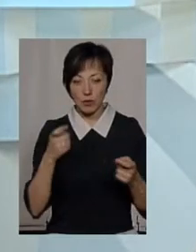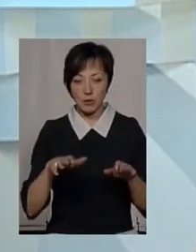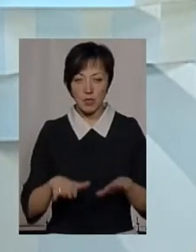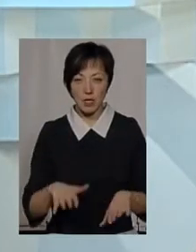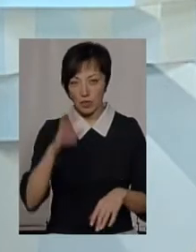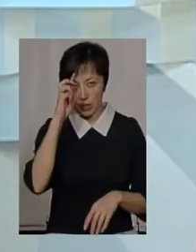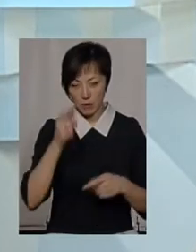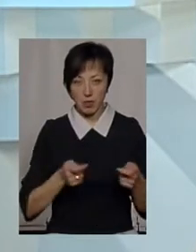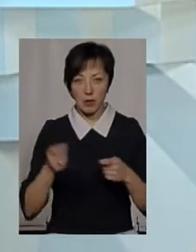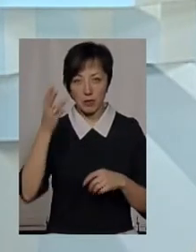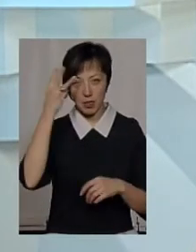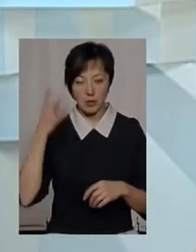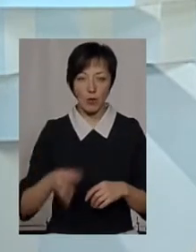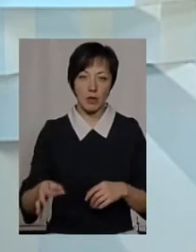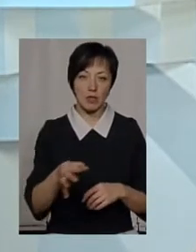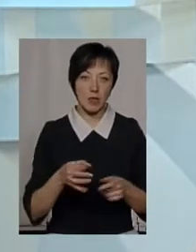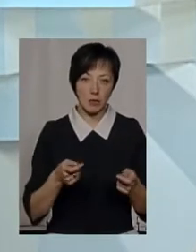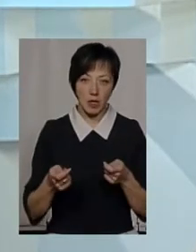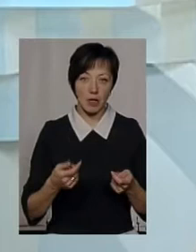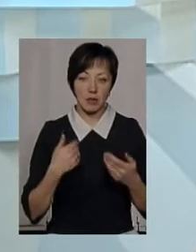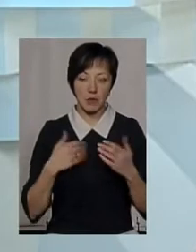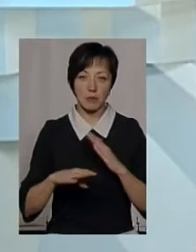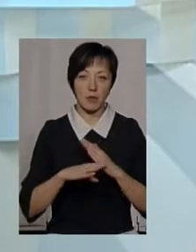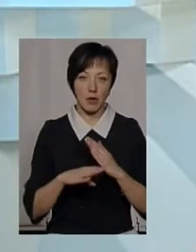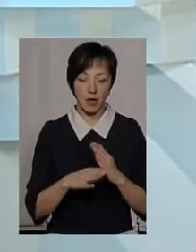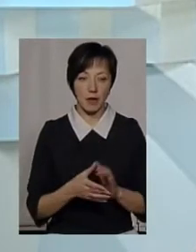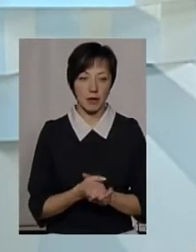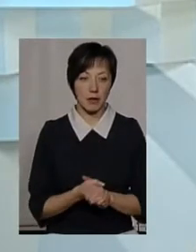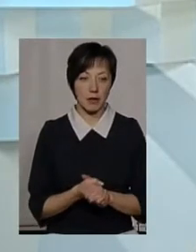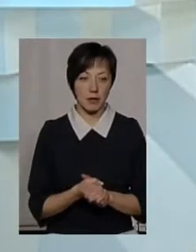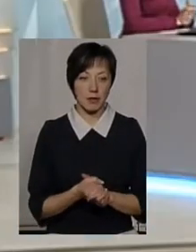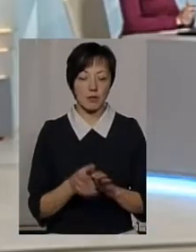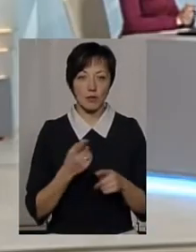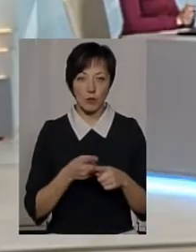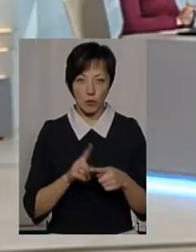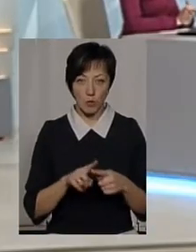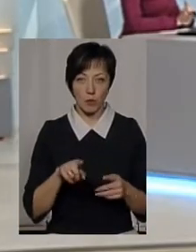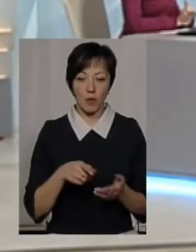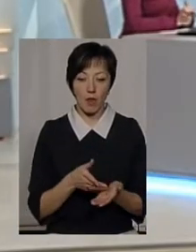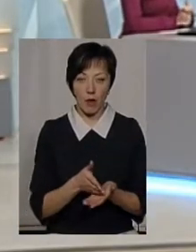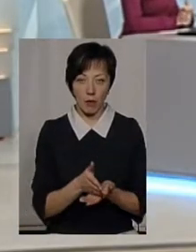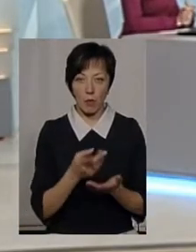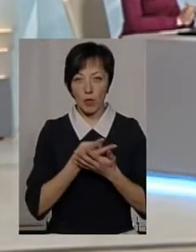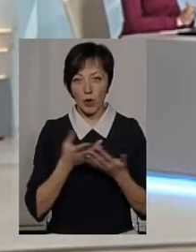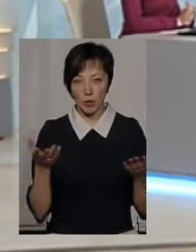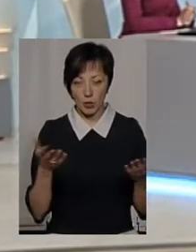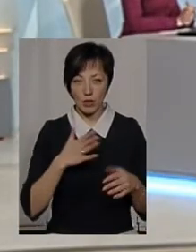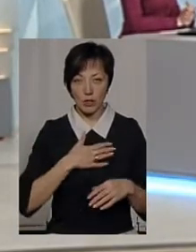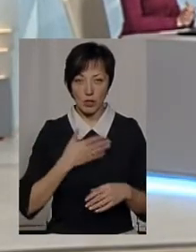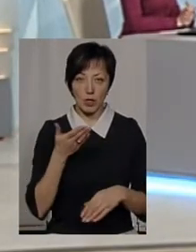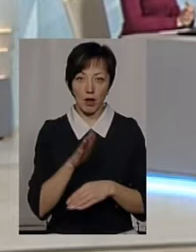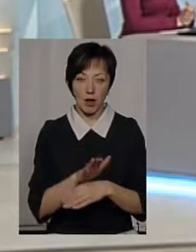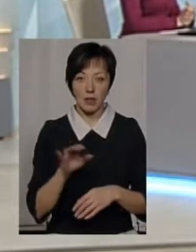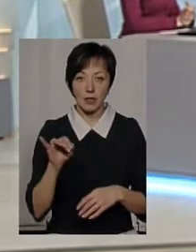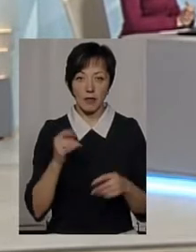Місцеві державні адміністрації, зокрема, Хмельницька обласна державна адміністрація нам сприяє в даному напрямку оприлюднення наших